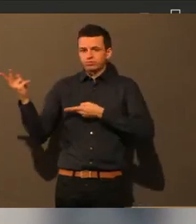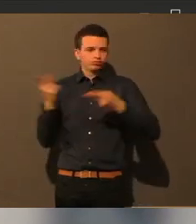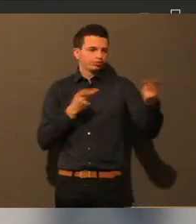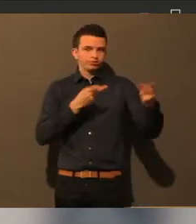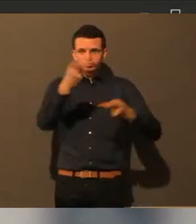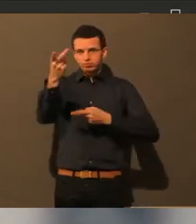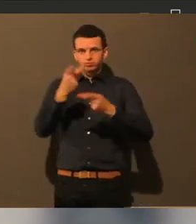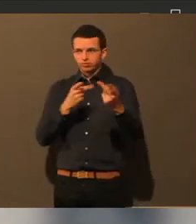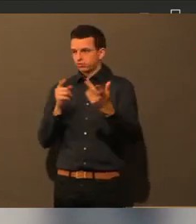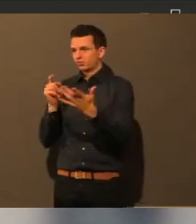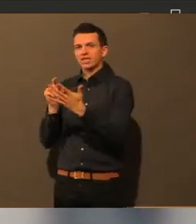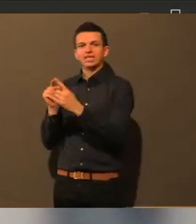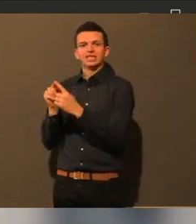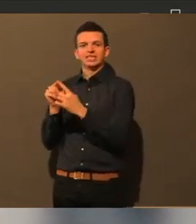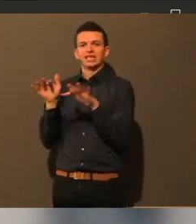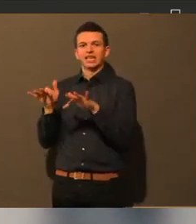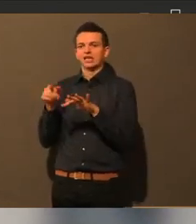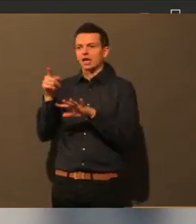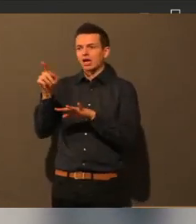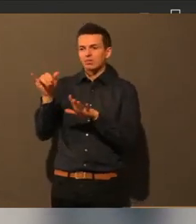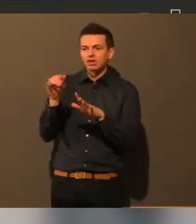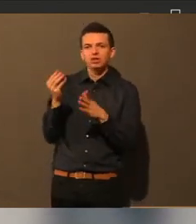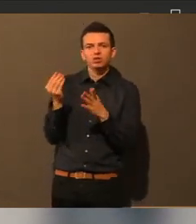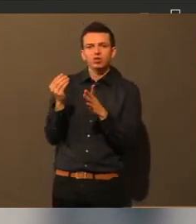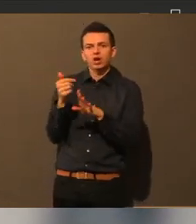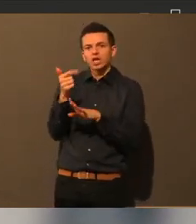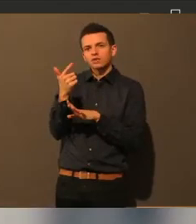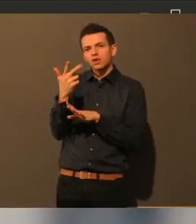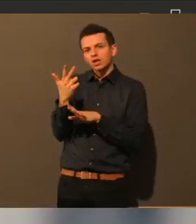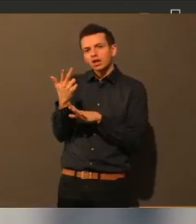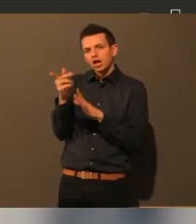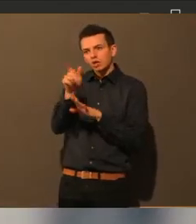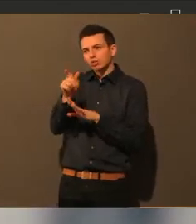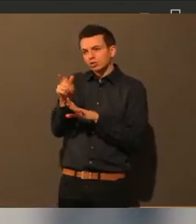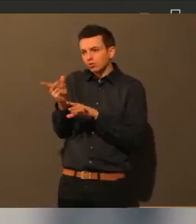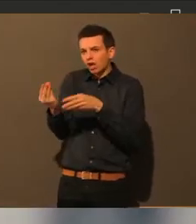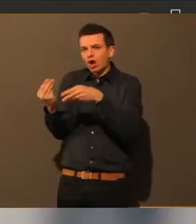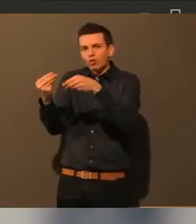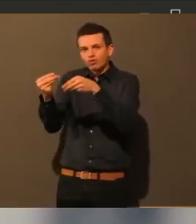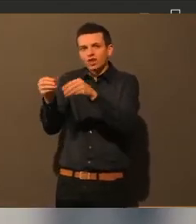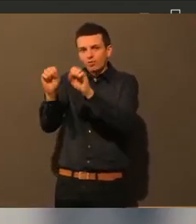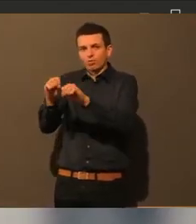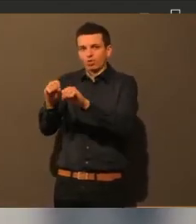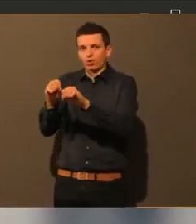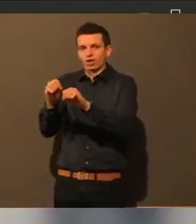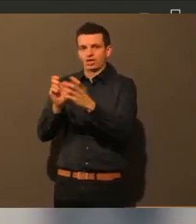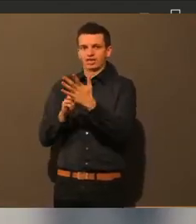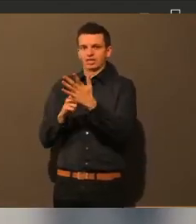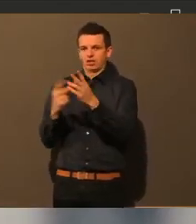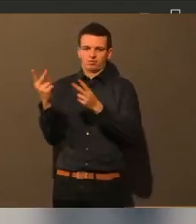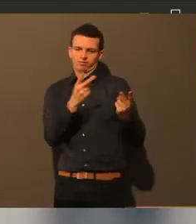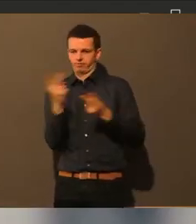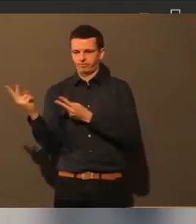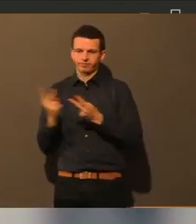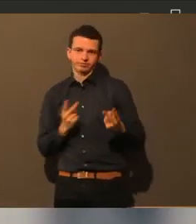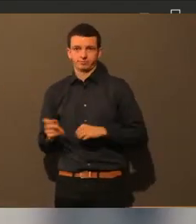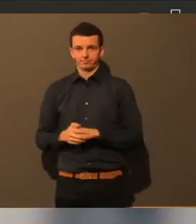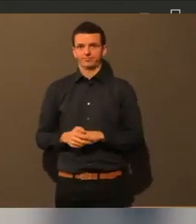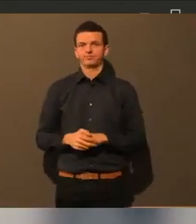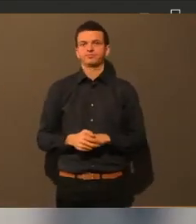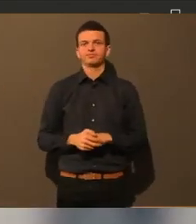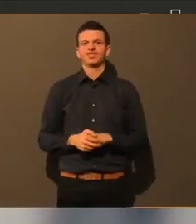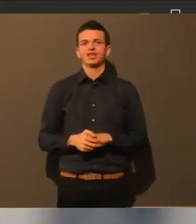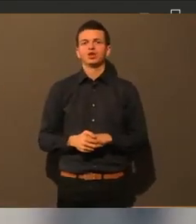Krankenhaus aufrecht zu erhalten. Ich habe jetzt noch zwei Wortmeldungen